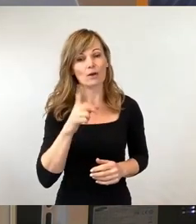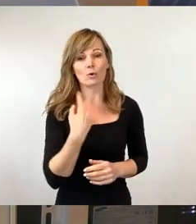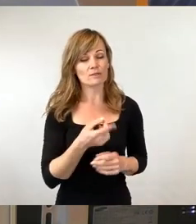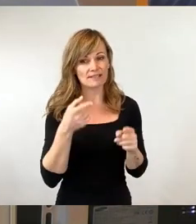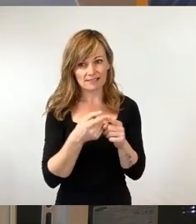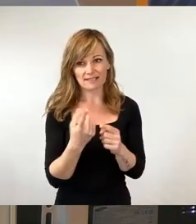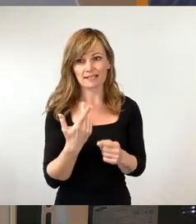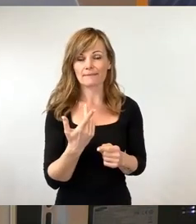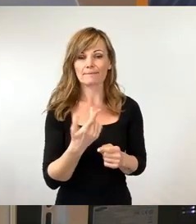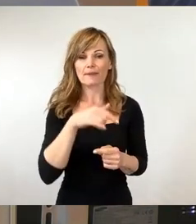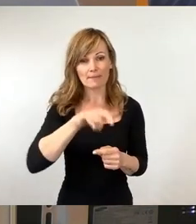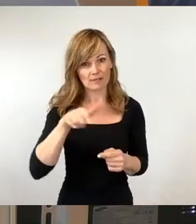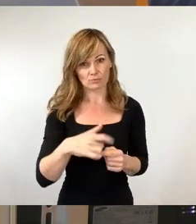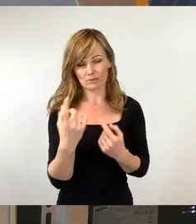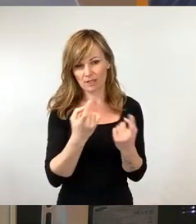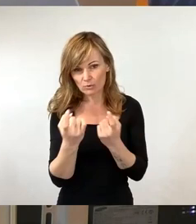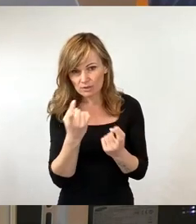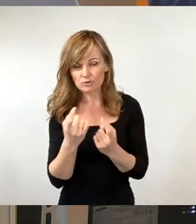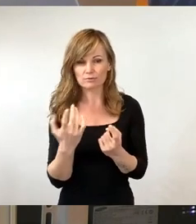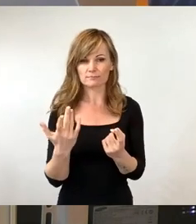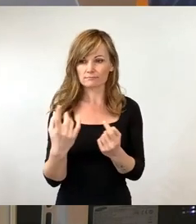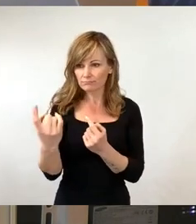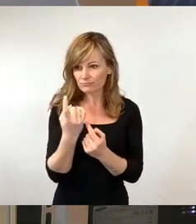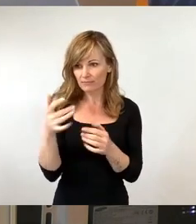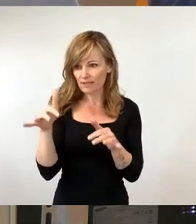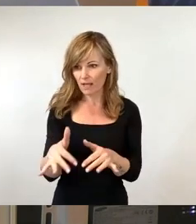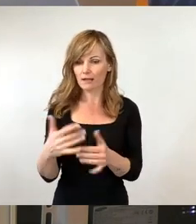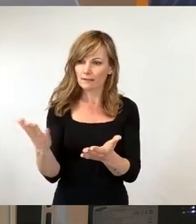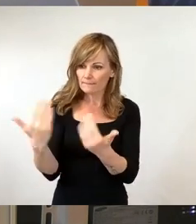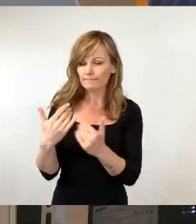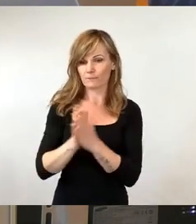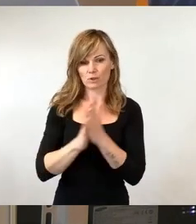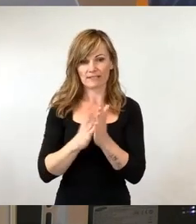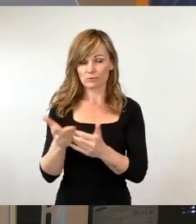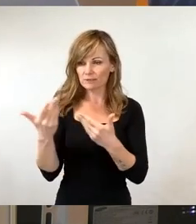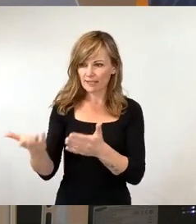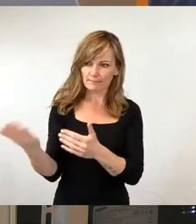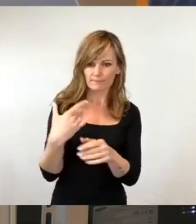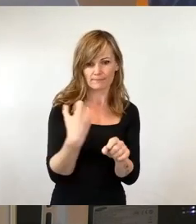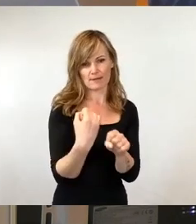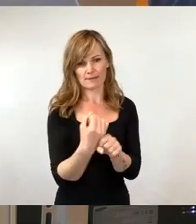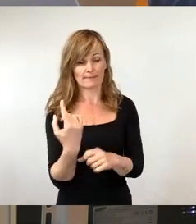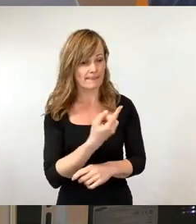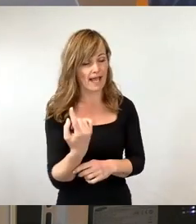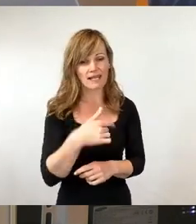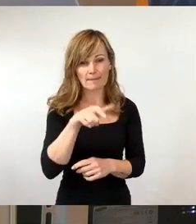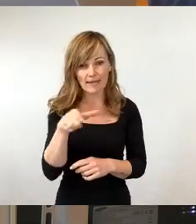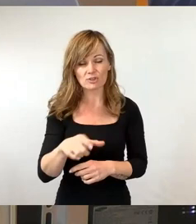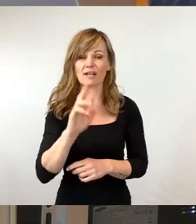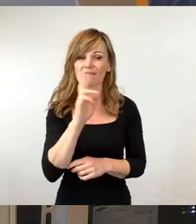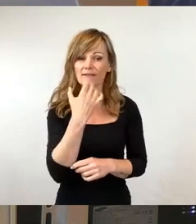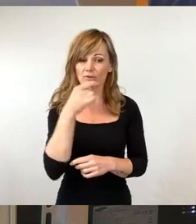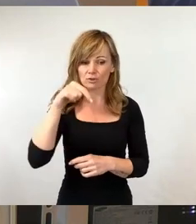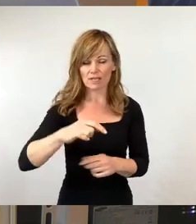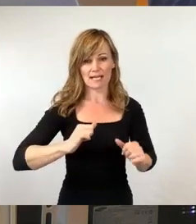an zum Anpacken zu bewegen. Und allen Menschen, die hier mit uns leben wollen, müssen wir klar machen, das geht eben nur mit dem Credo und dem Willen